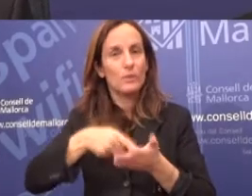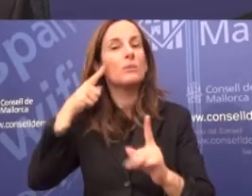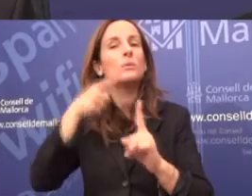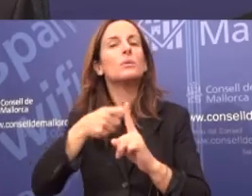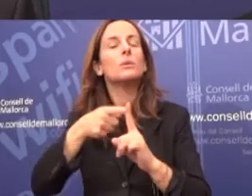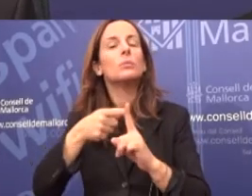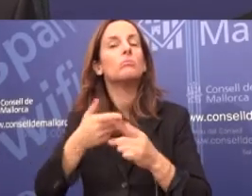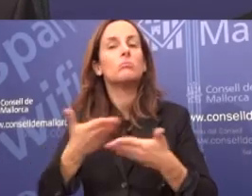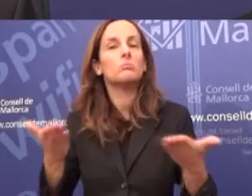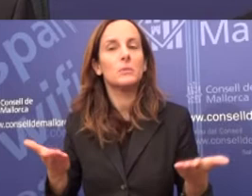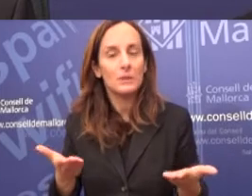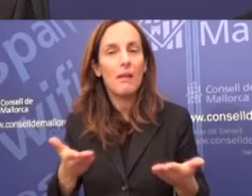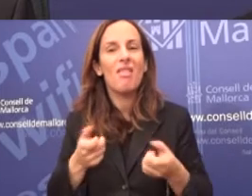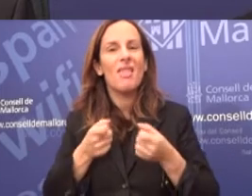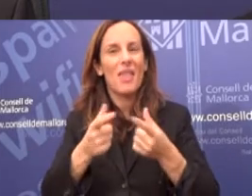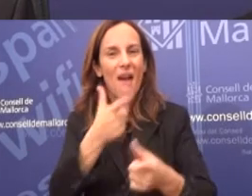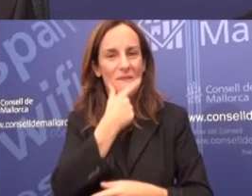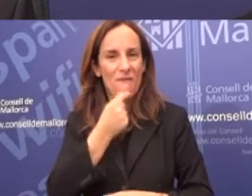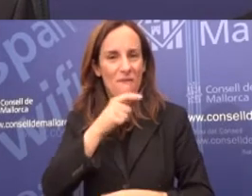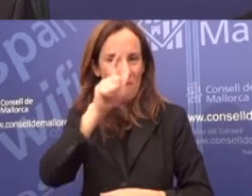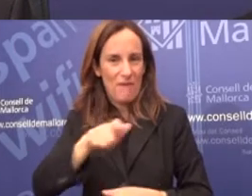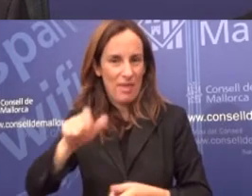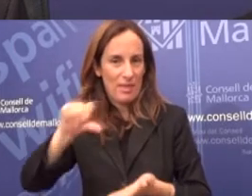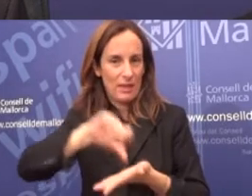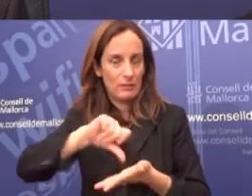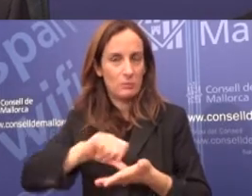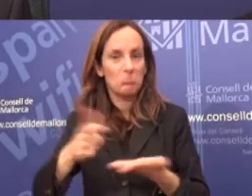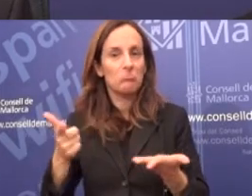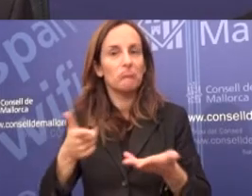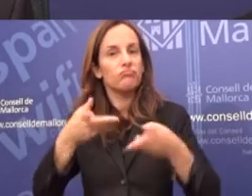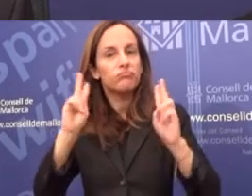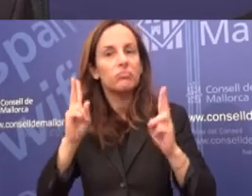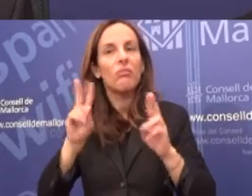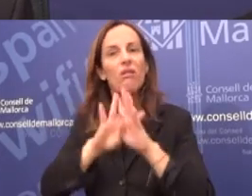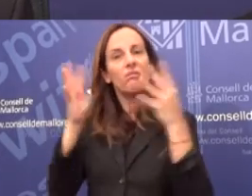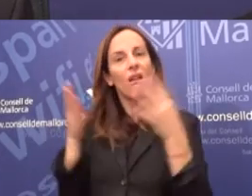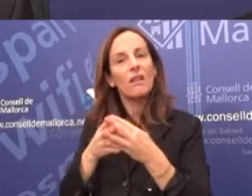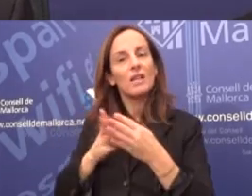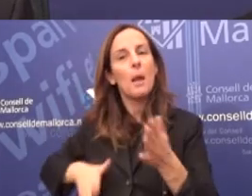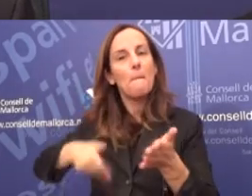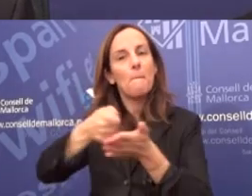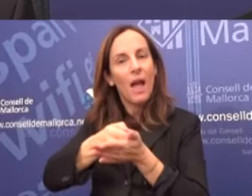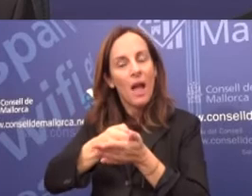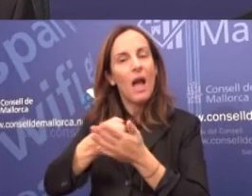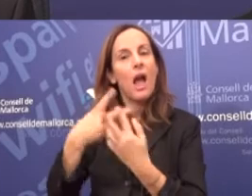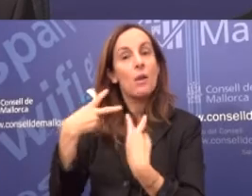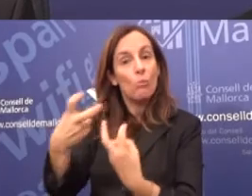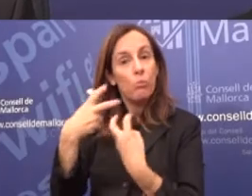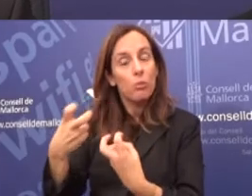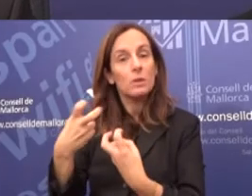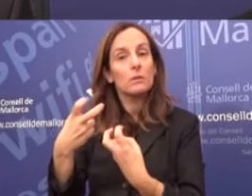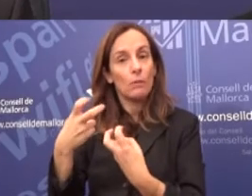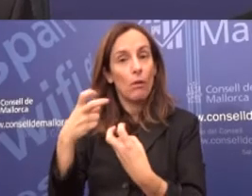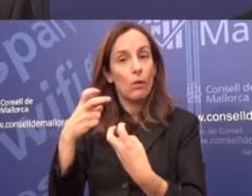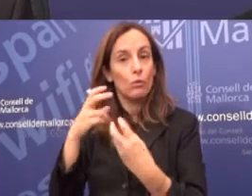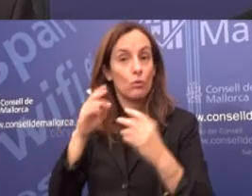l'objectiu és que es puguin pagar, donar facilitat a nous ciutadans perquè puguin pagar a través d'internet tots